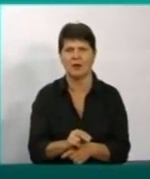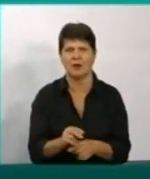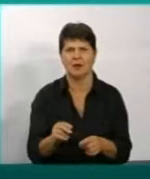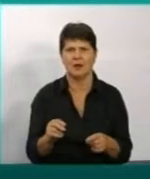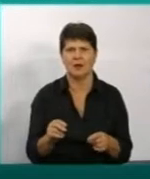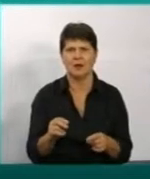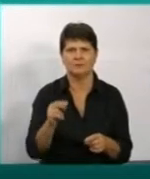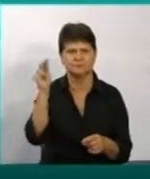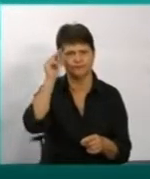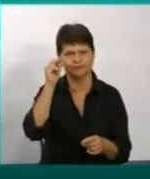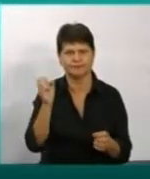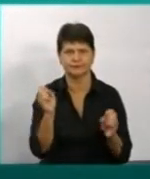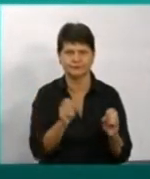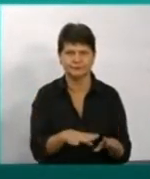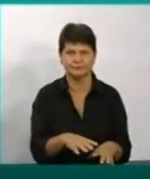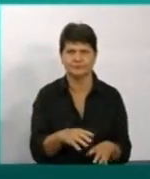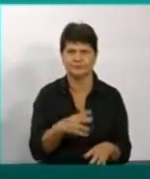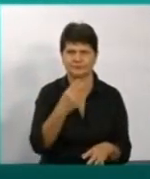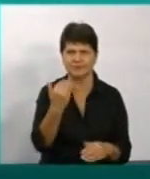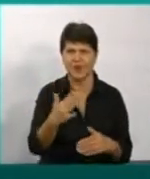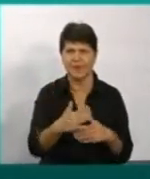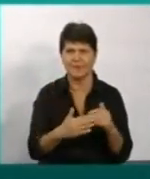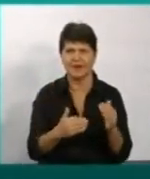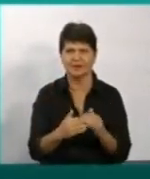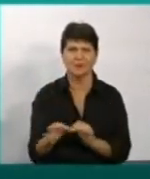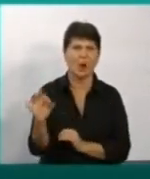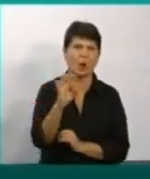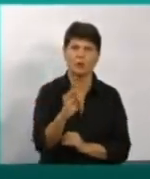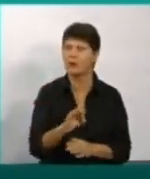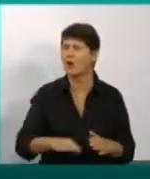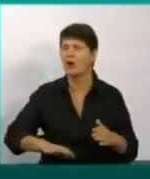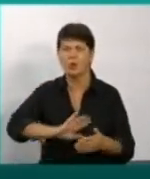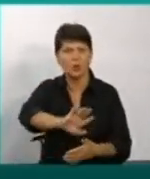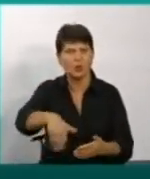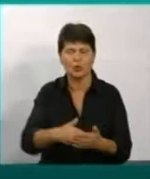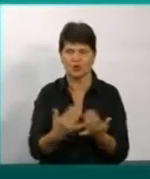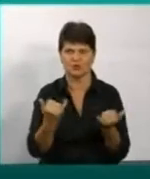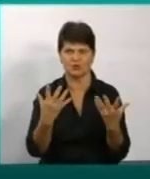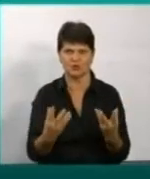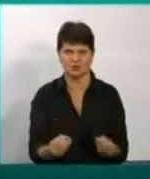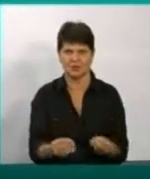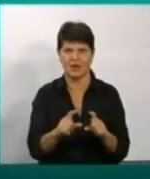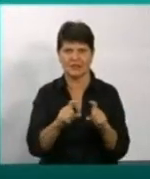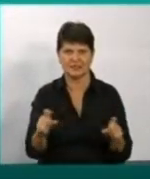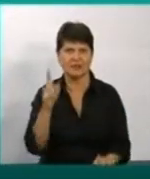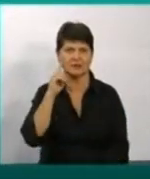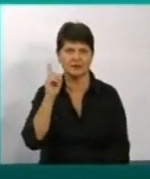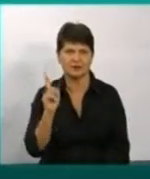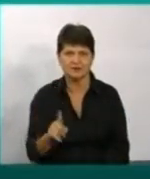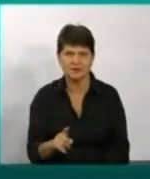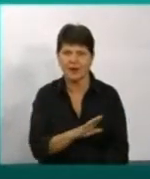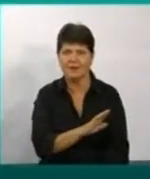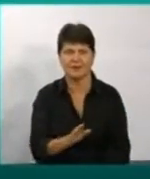в наш навчальний заклад, вона його взяла практично з нуля і на сьогоднішній день. Це заклад, який знають не